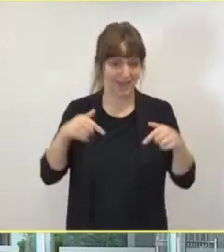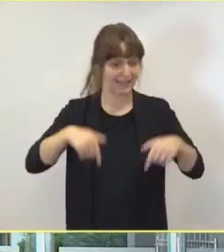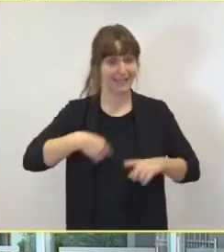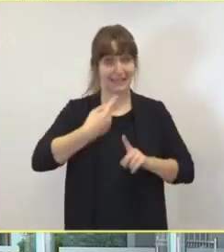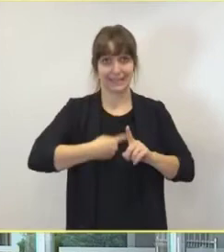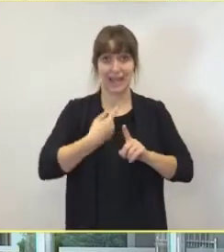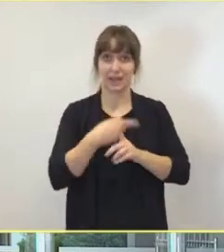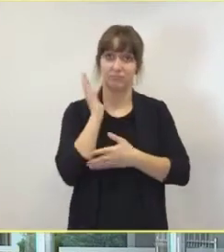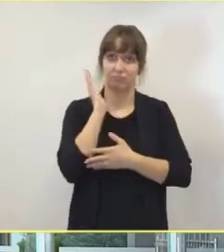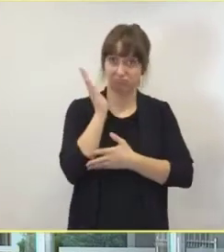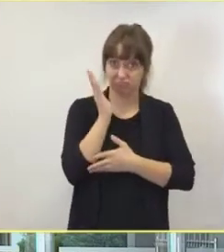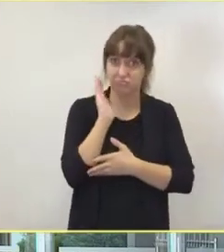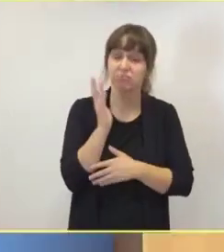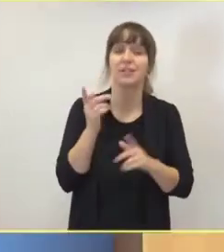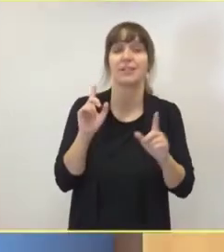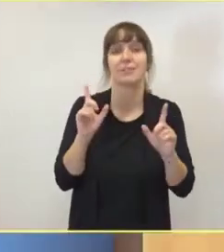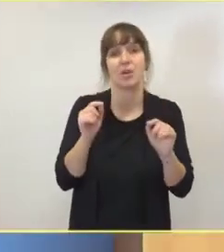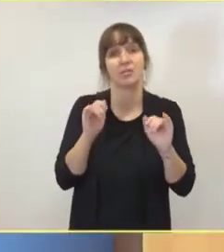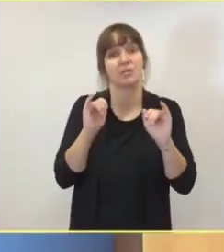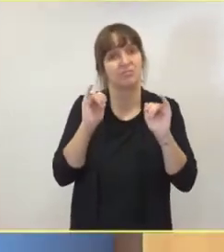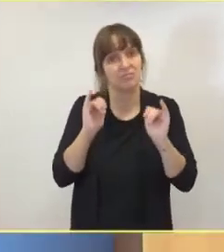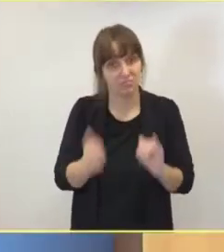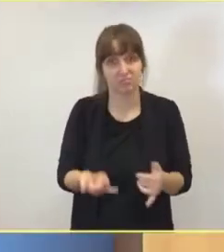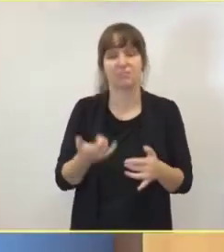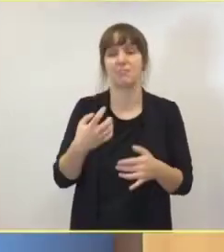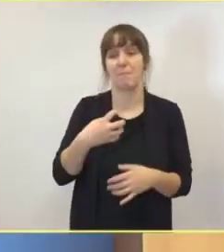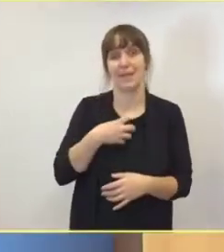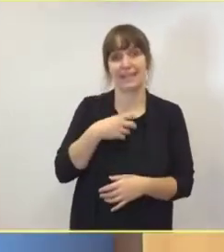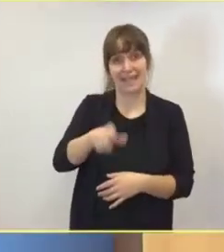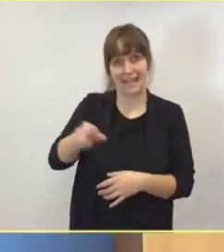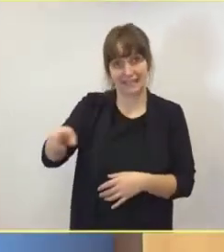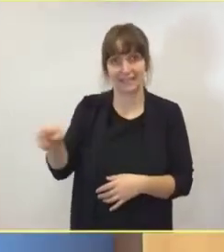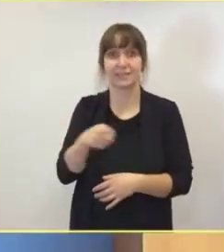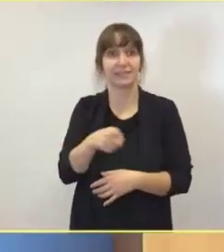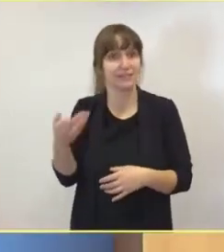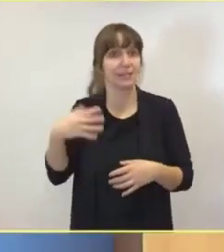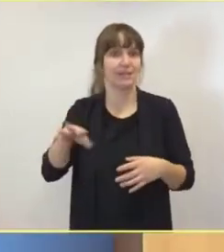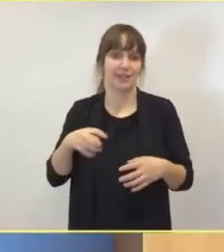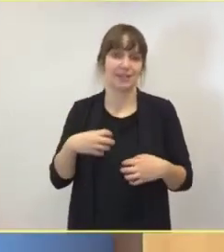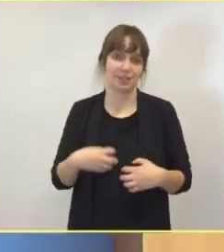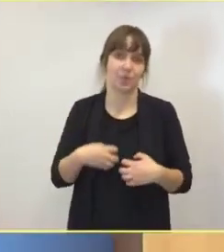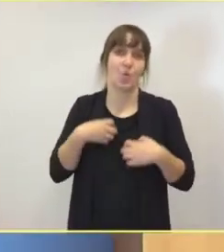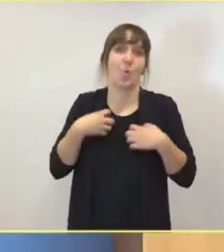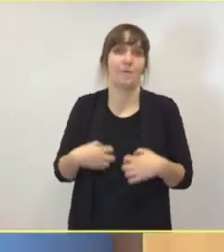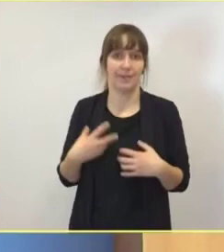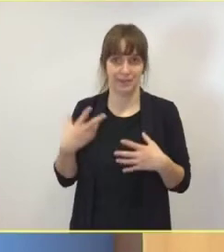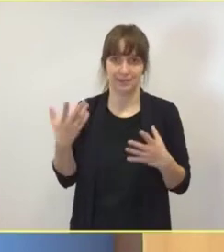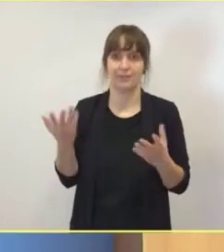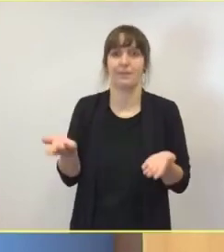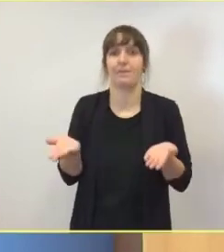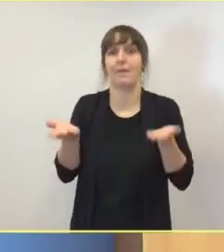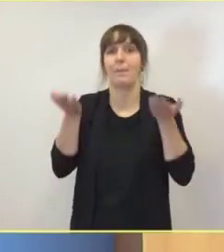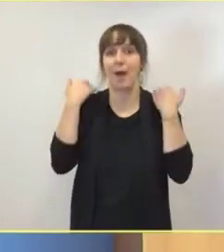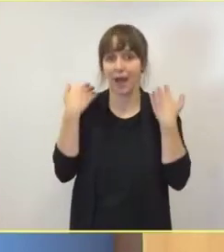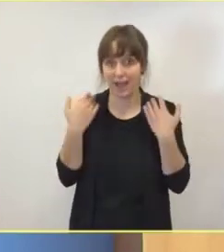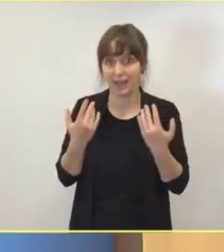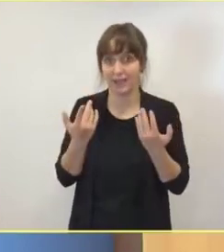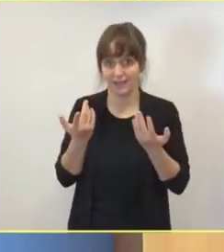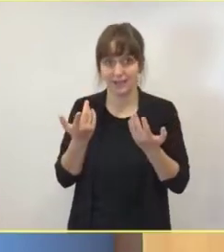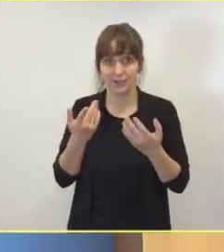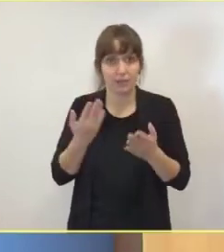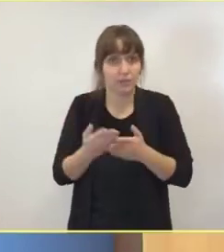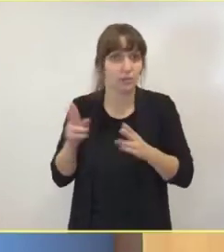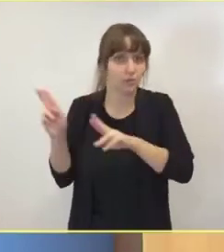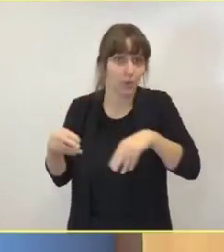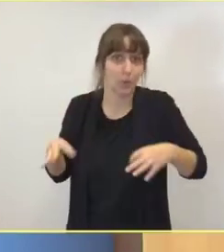heißt das auch, dass ein erheblicher Teil der Patienten, die Covid durchgemacht hat, auch in den nächsten Wochen und Monaten nicht im Arbeitsprozess sein